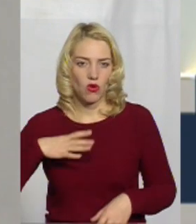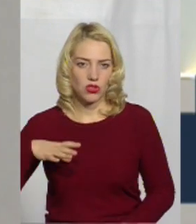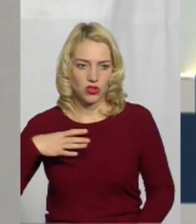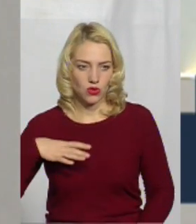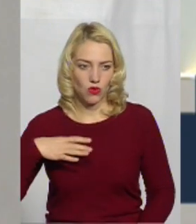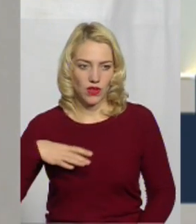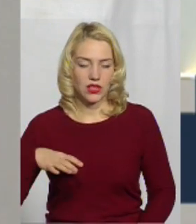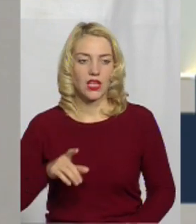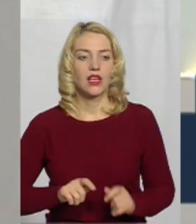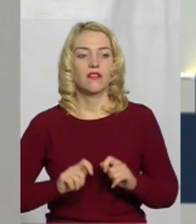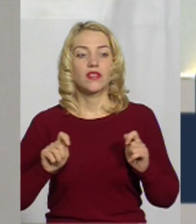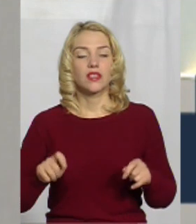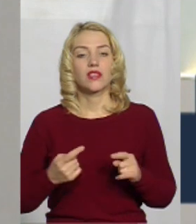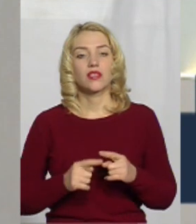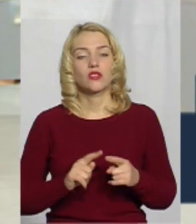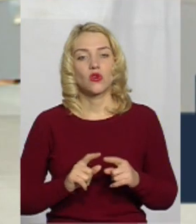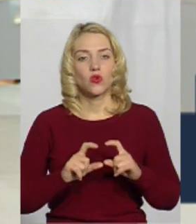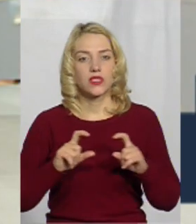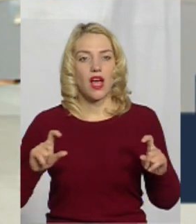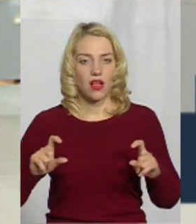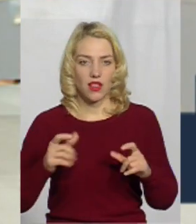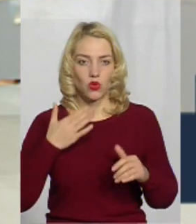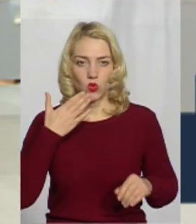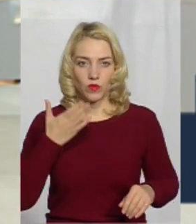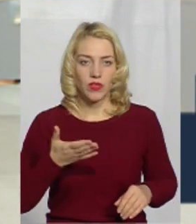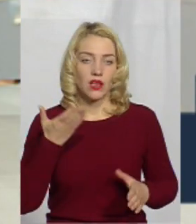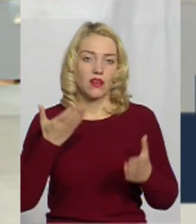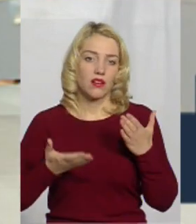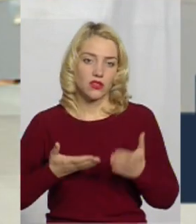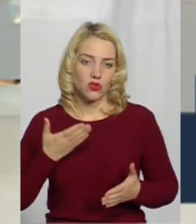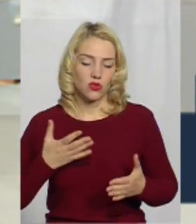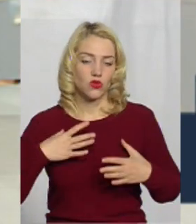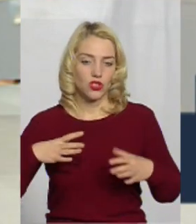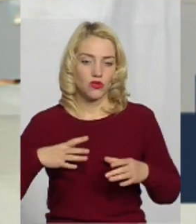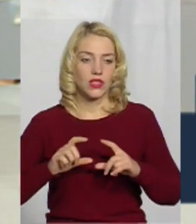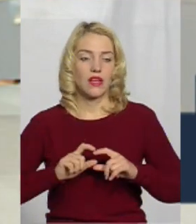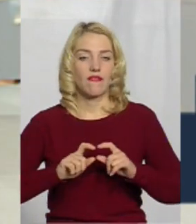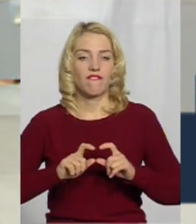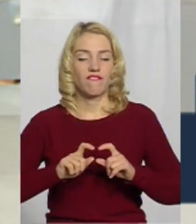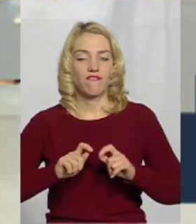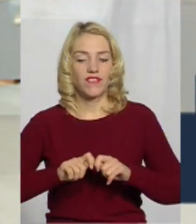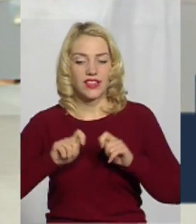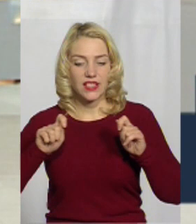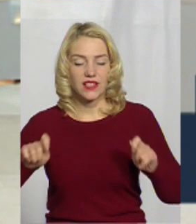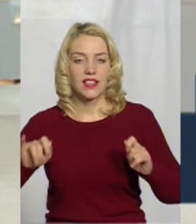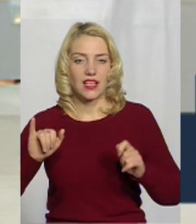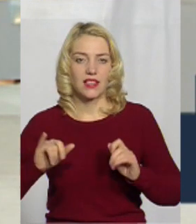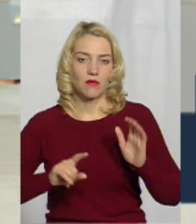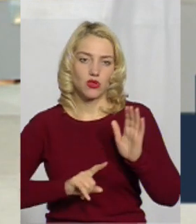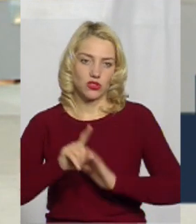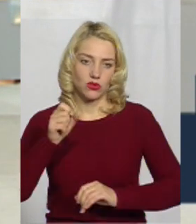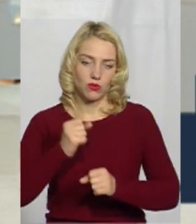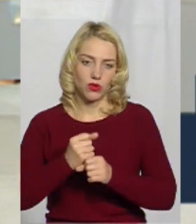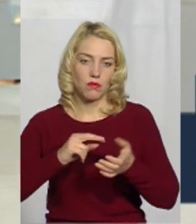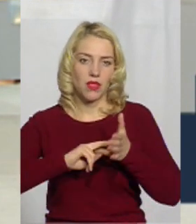відкриття цього закладу? Якщо очікувати відкриття і початку роботи, то ми все-таки плануємо десь